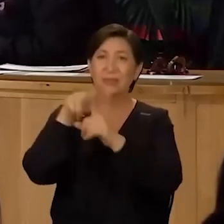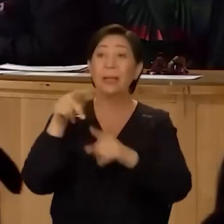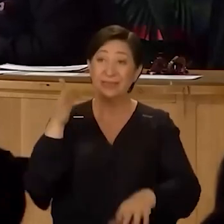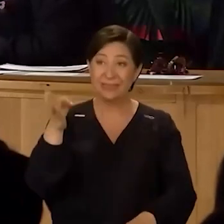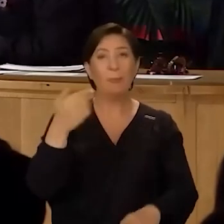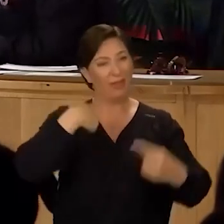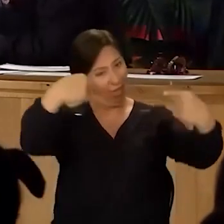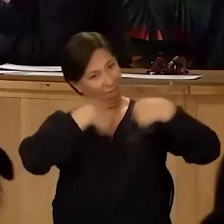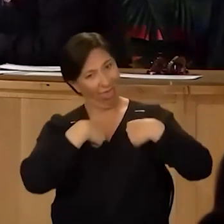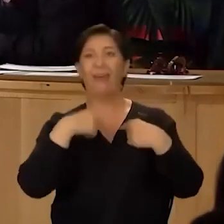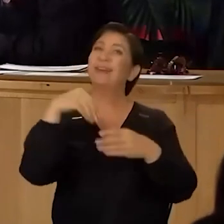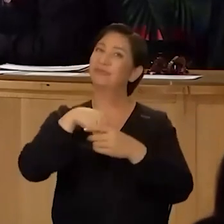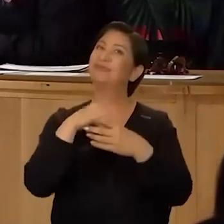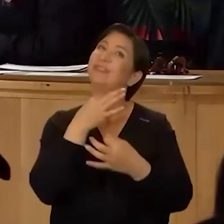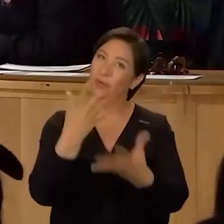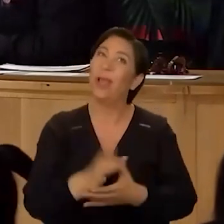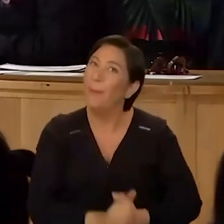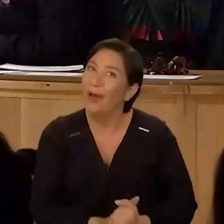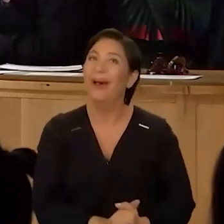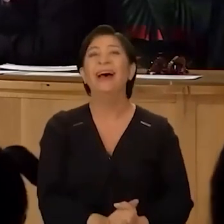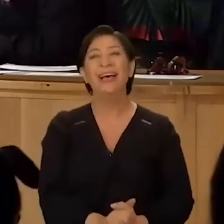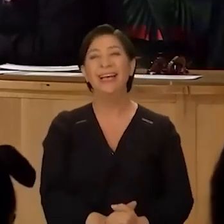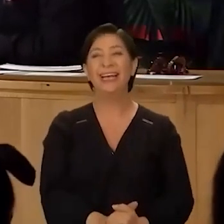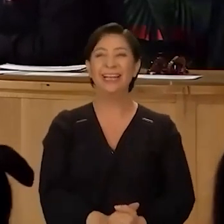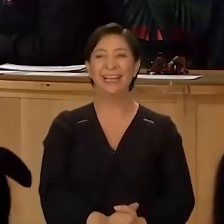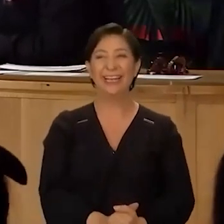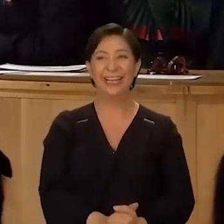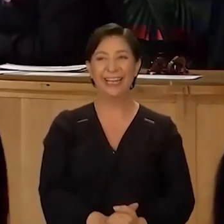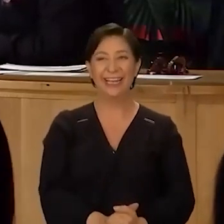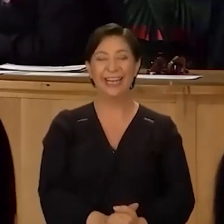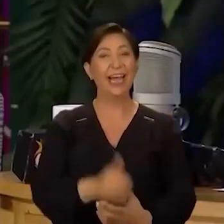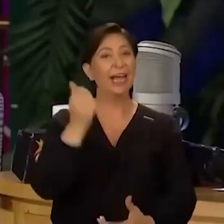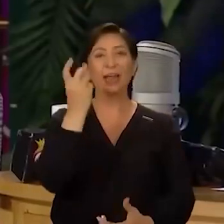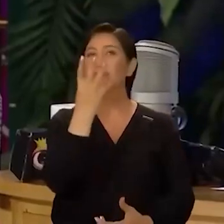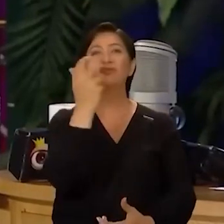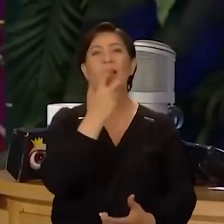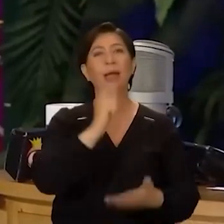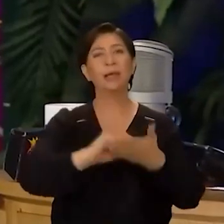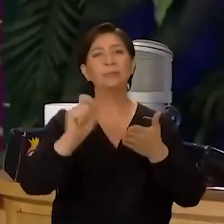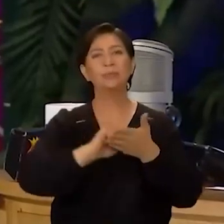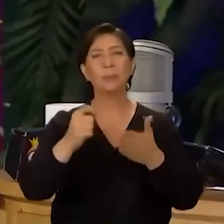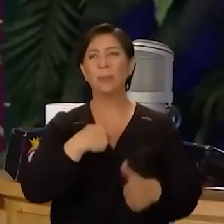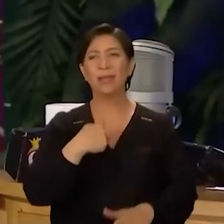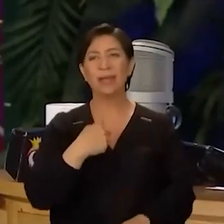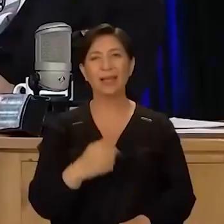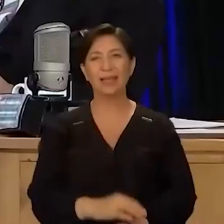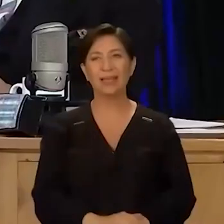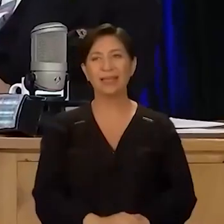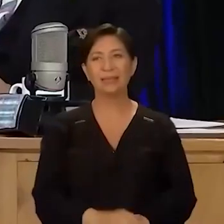göstererek söylediğin için çok teşekkür ederim ama. Bence de. Kaç tane şarkı yazmışsındır bana? Bir, iki.